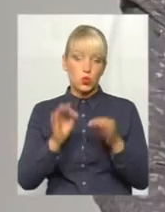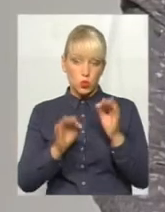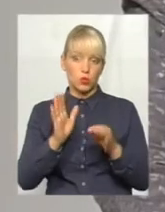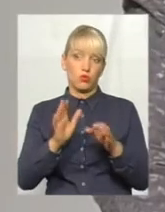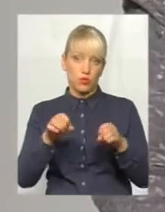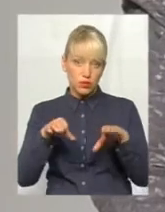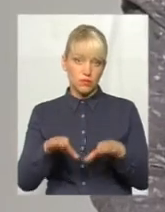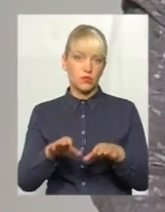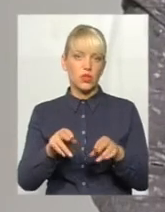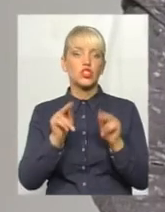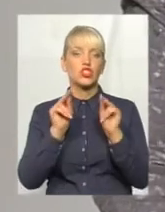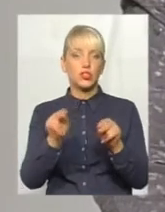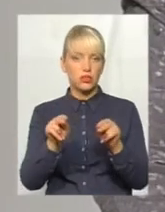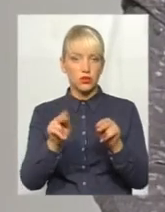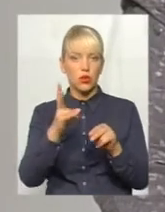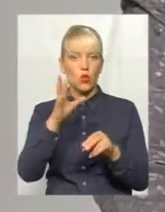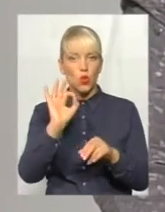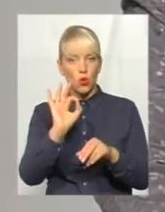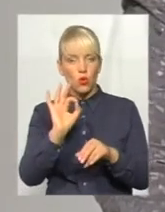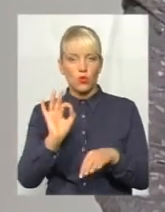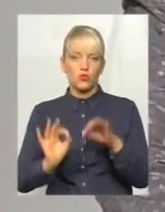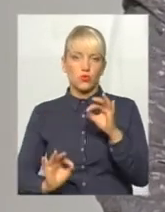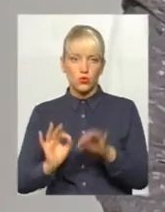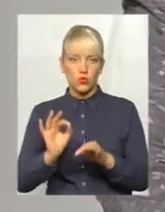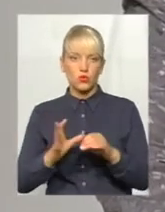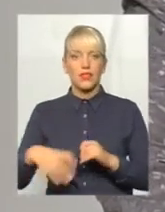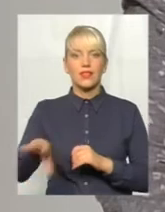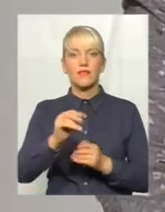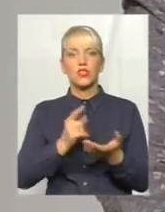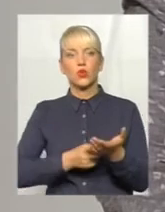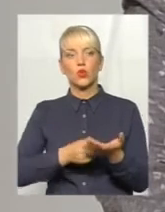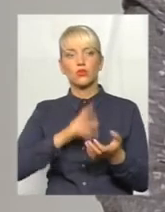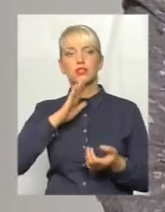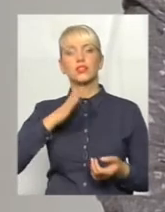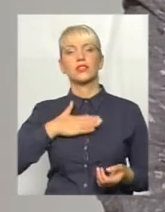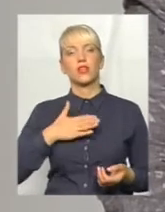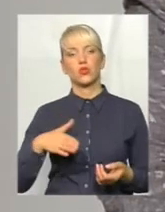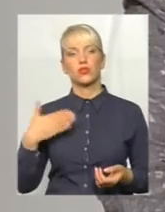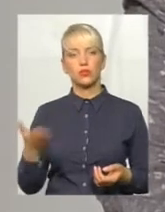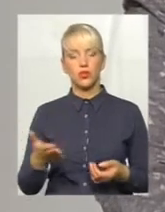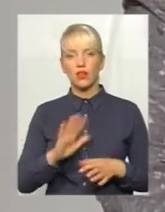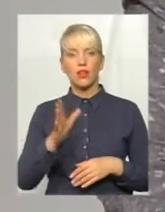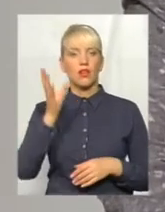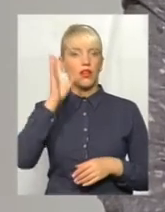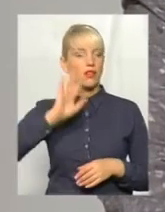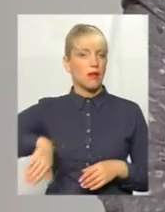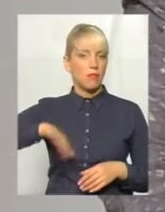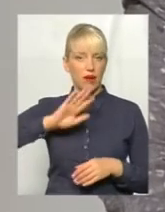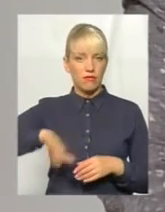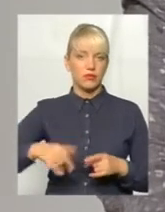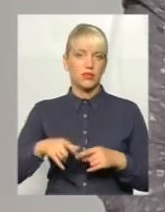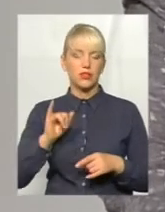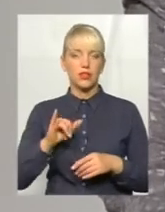винесене рішення. Але суд на всі докази з нашої сторони, він не брав до уваги і не